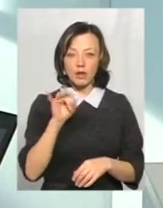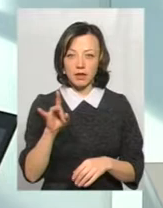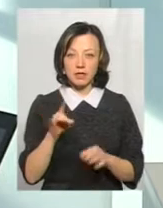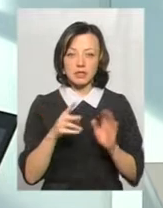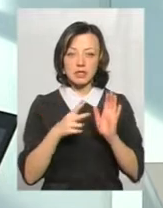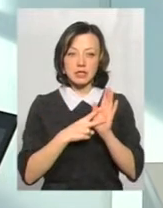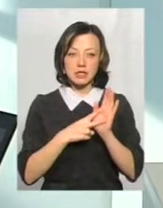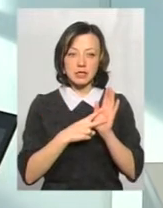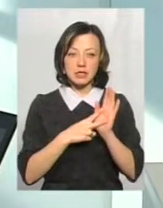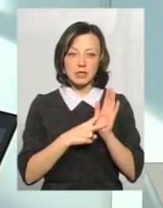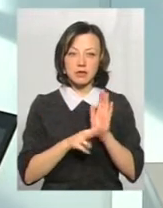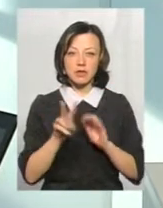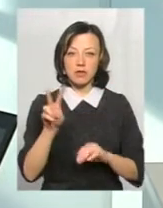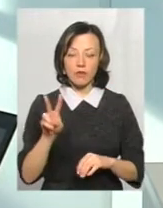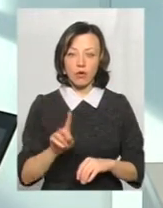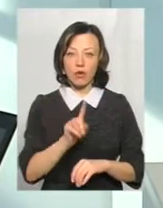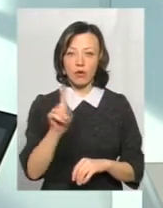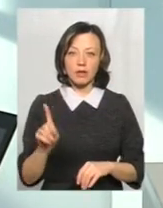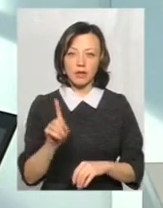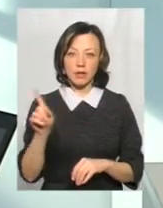72 годин.